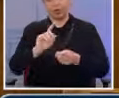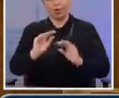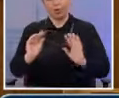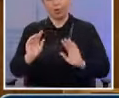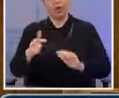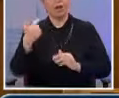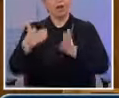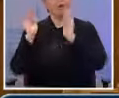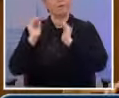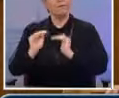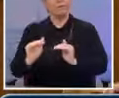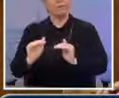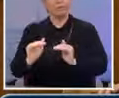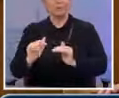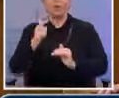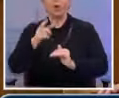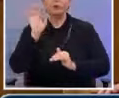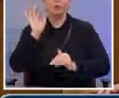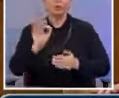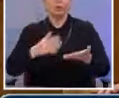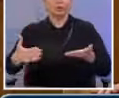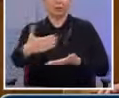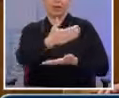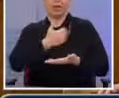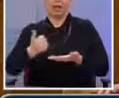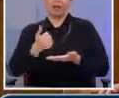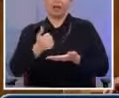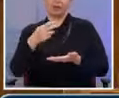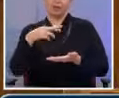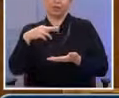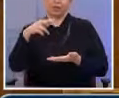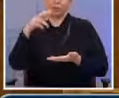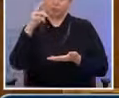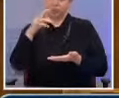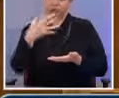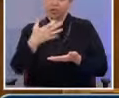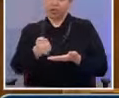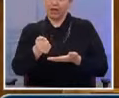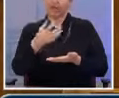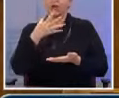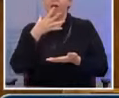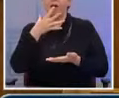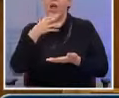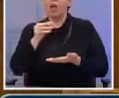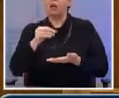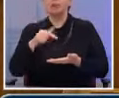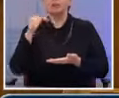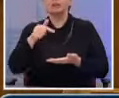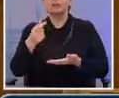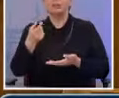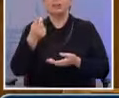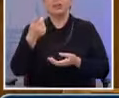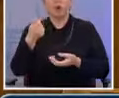Η αύξηση των εσόδων του δημοσίου προφανώς και προέρχεται από την προβλεπόμενη μεγέθυνση της οικονομίας.